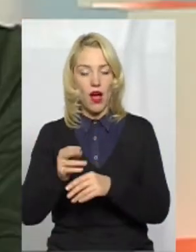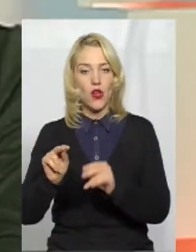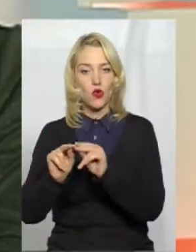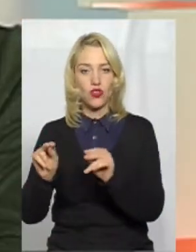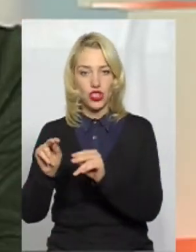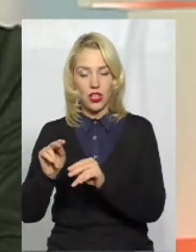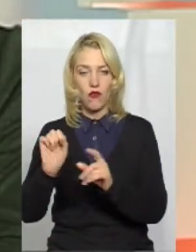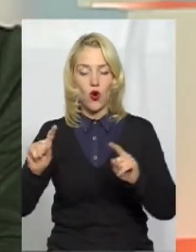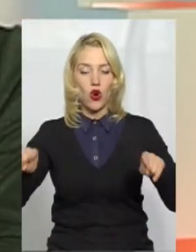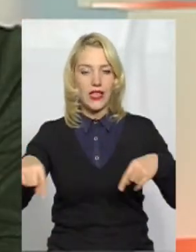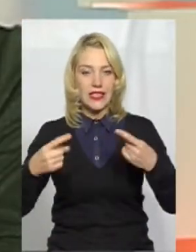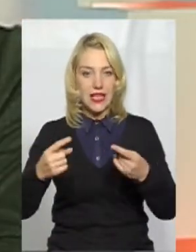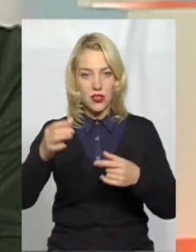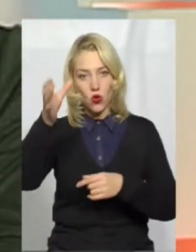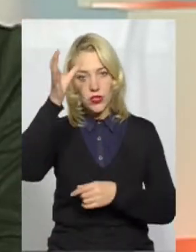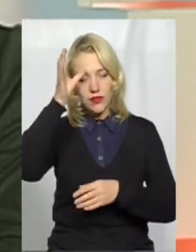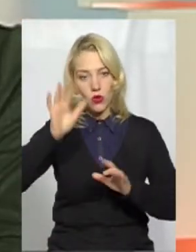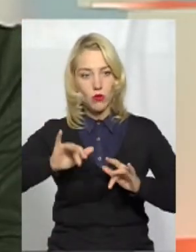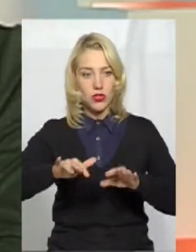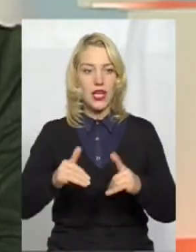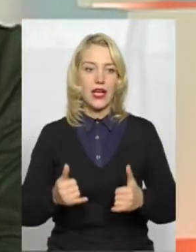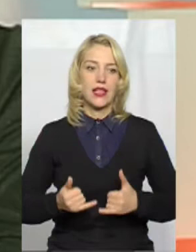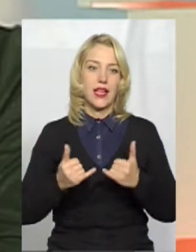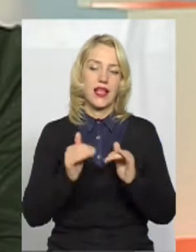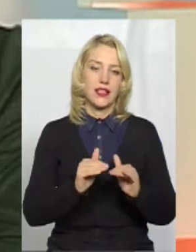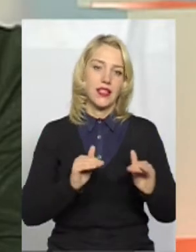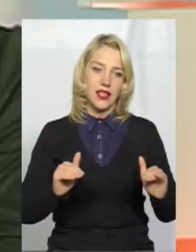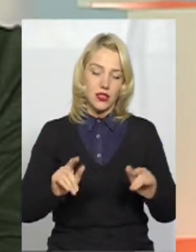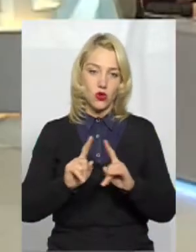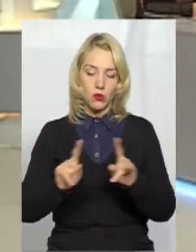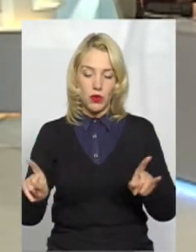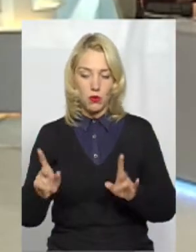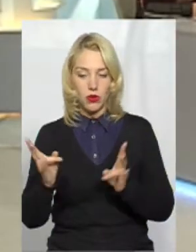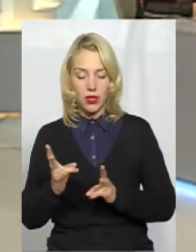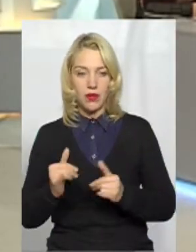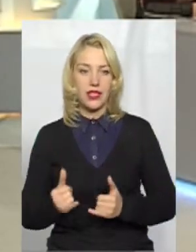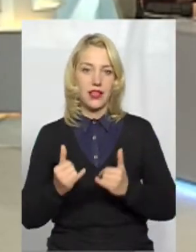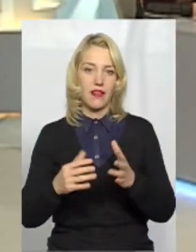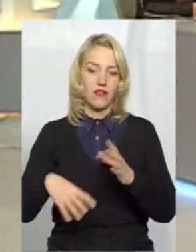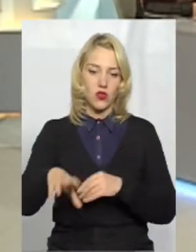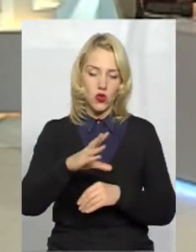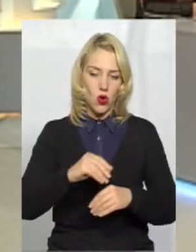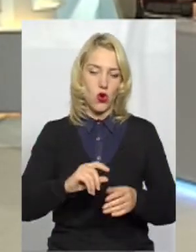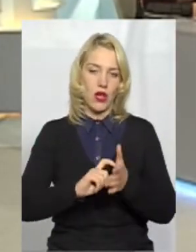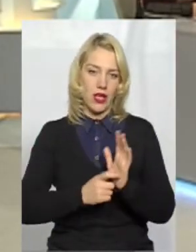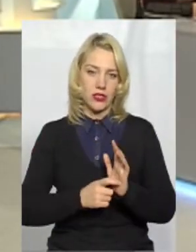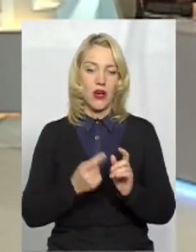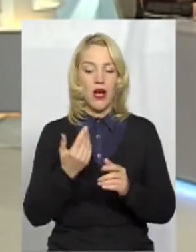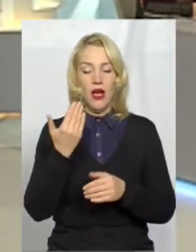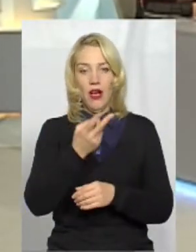процесу, як для дітей з особливими потребами, так і для всього класу. Вони розробляють програми.